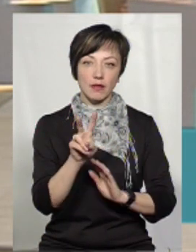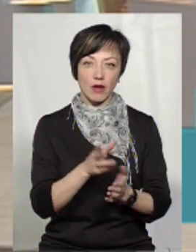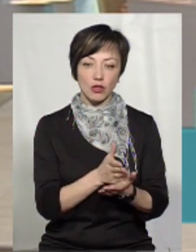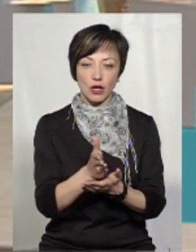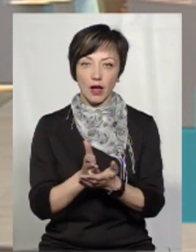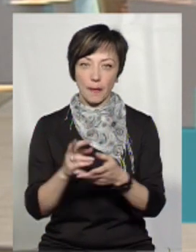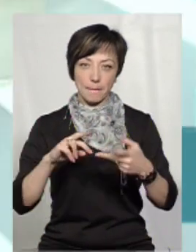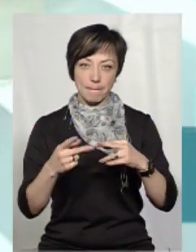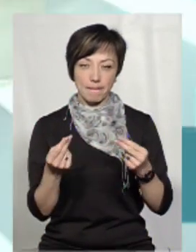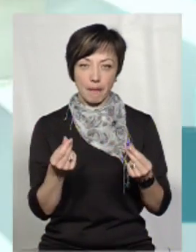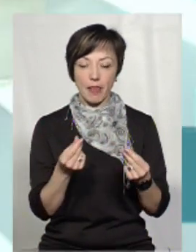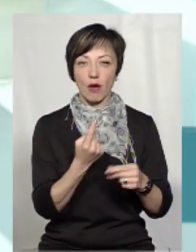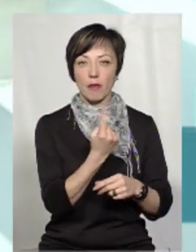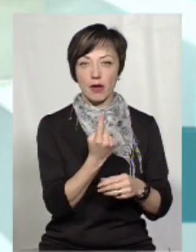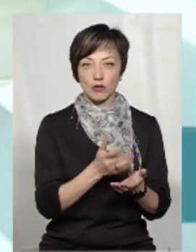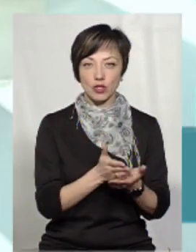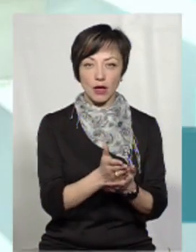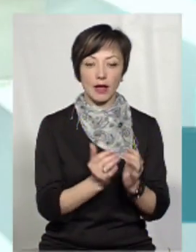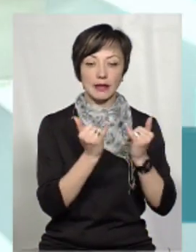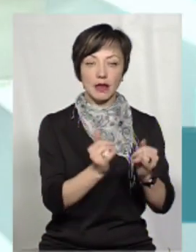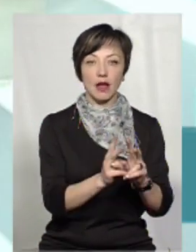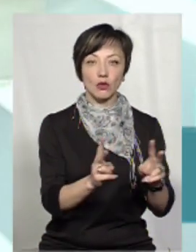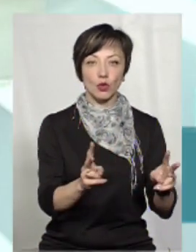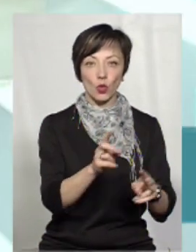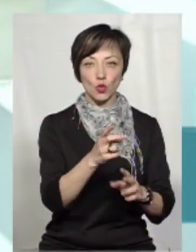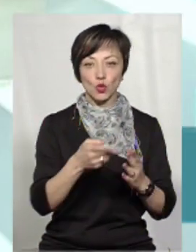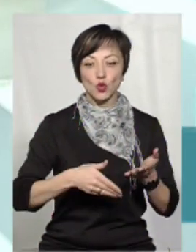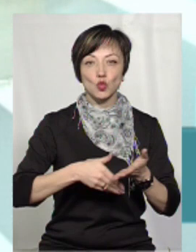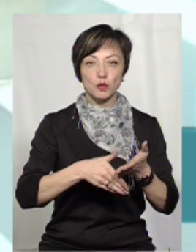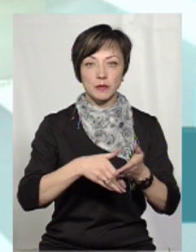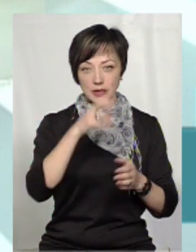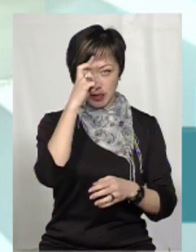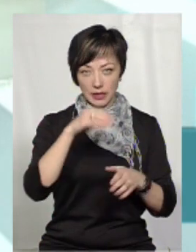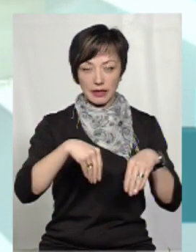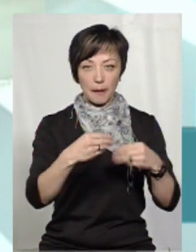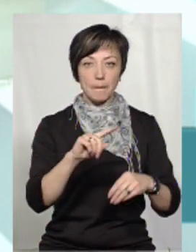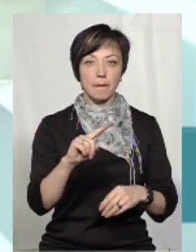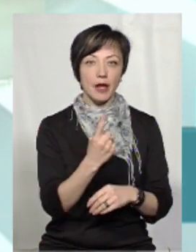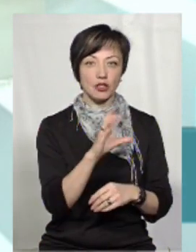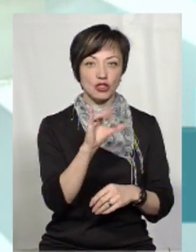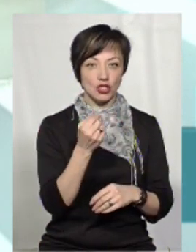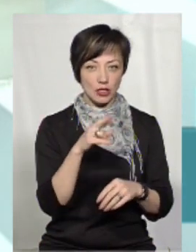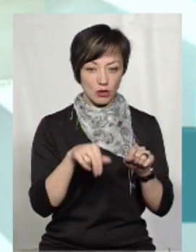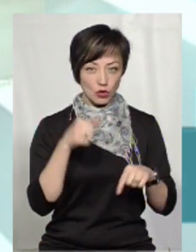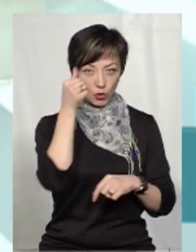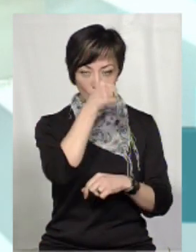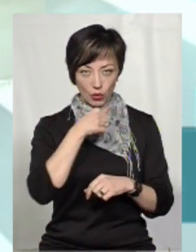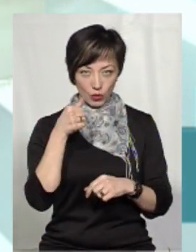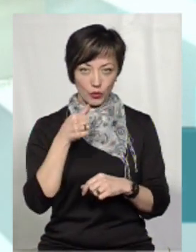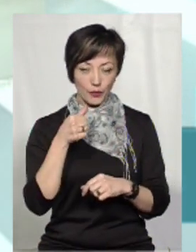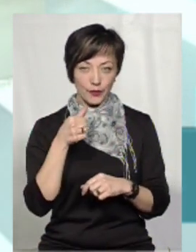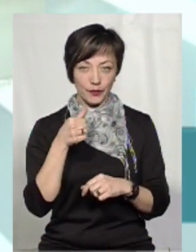шляхи монетизації. Один шлях монетизації – це для тих, яким субсидія призначається в перше січня місяця цього року.